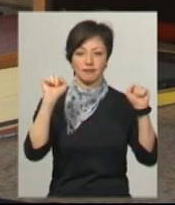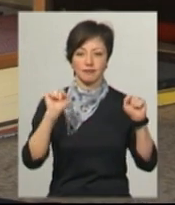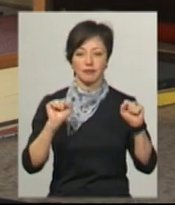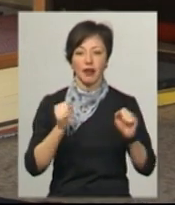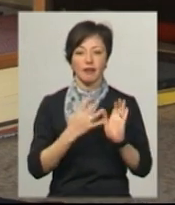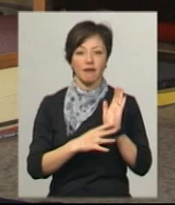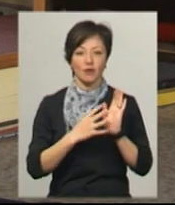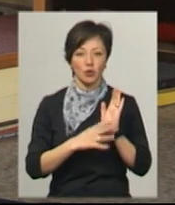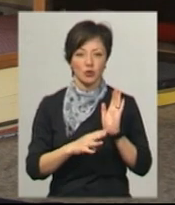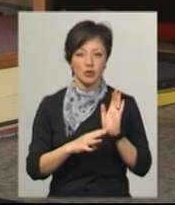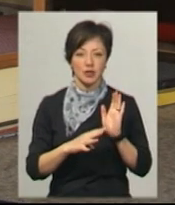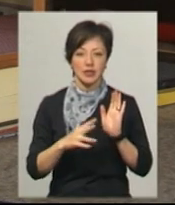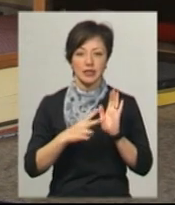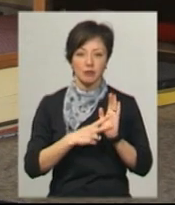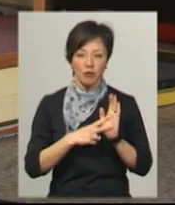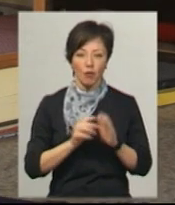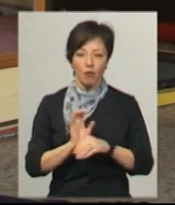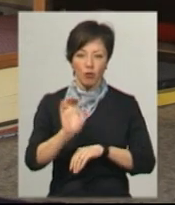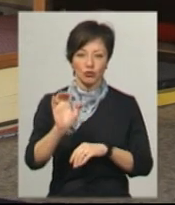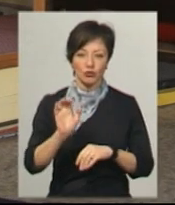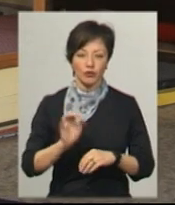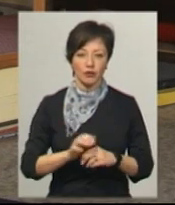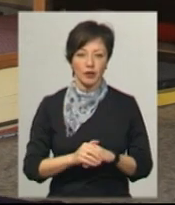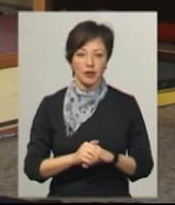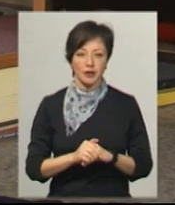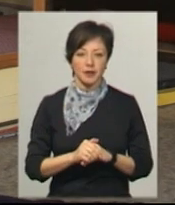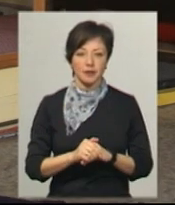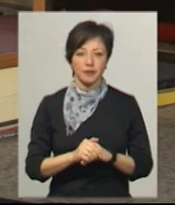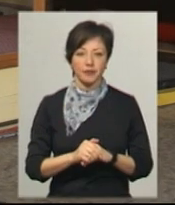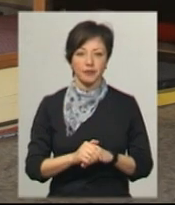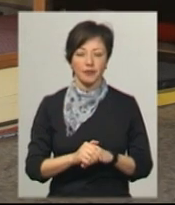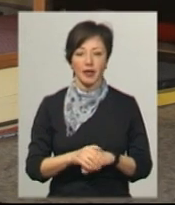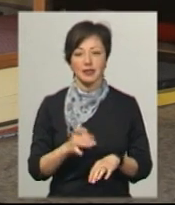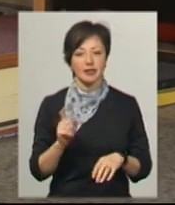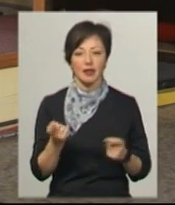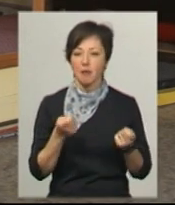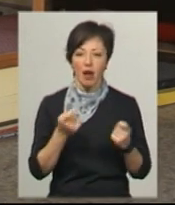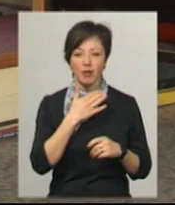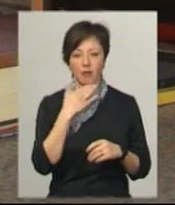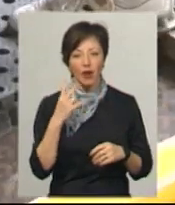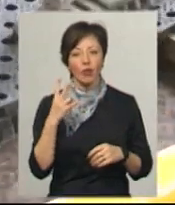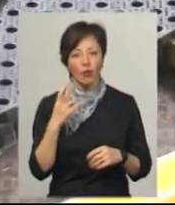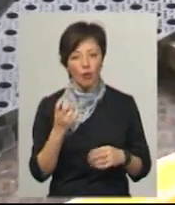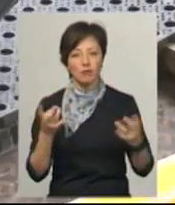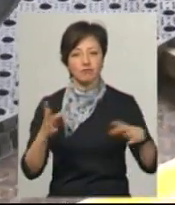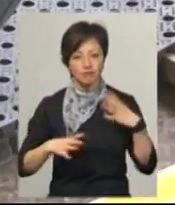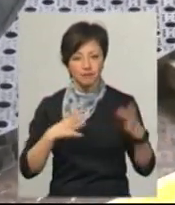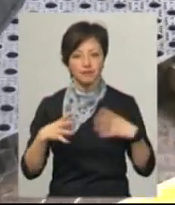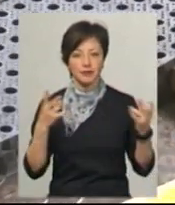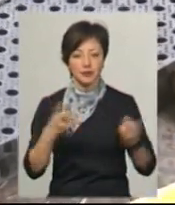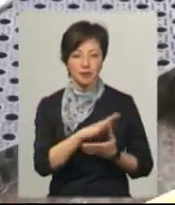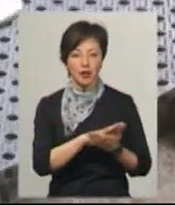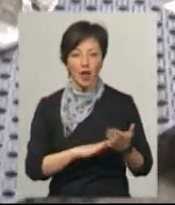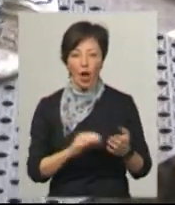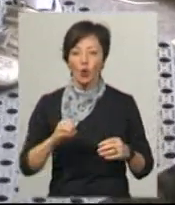97 в поштуху. Це немало і небагато, але є над чим працювати. До континентальних